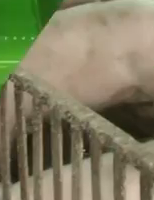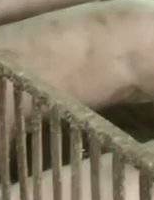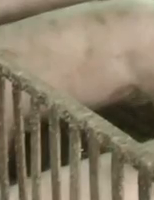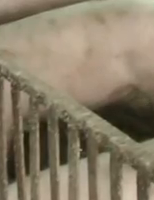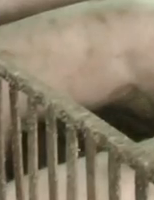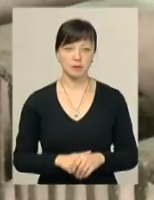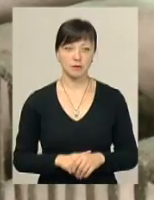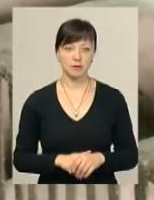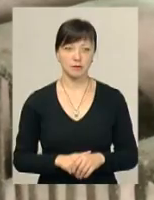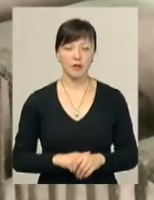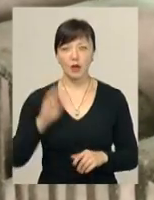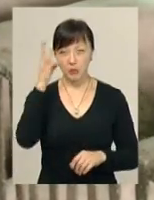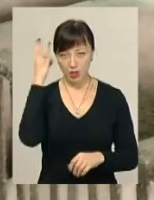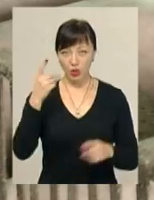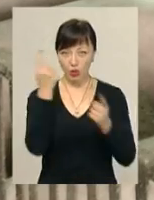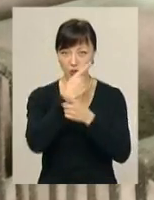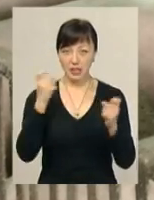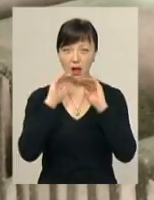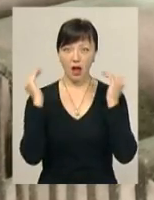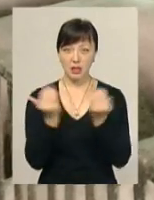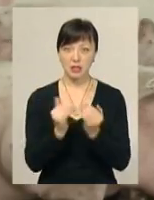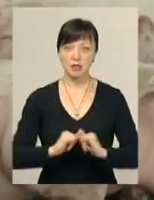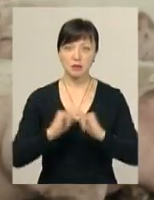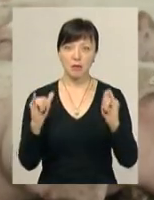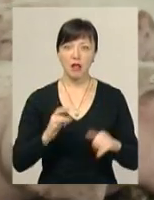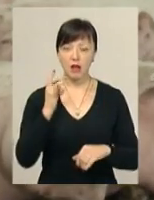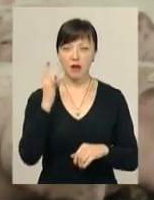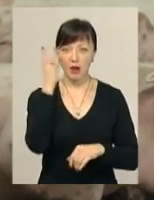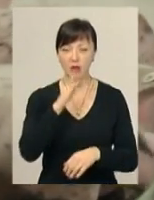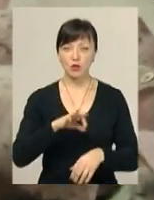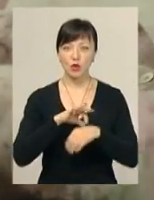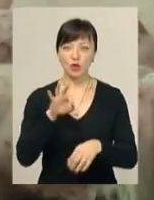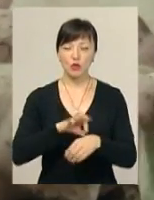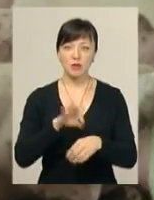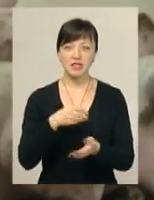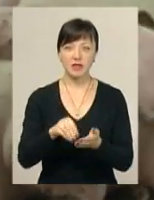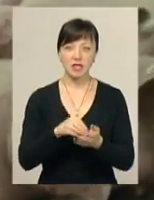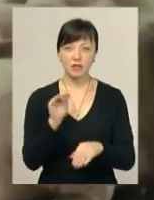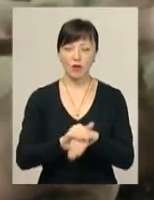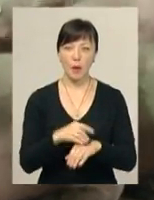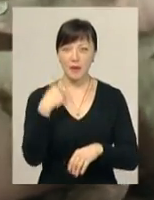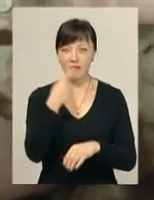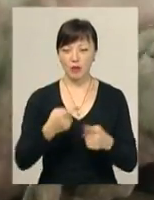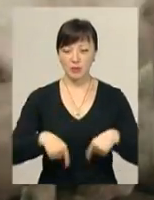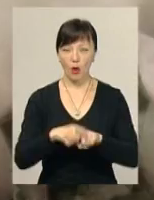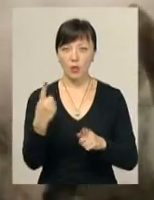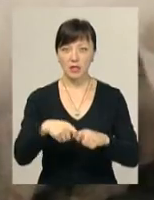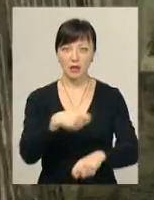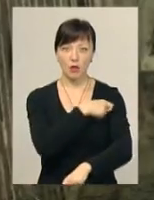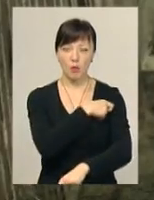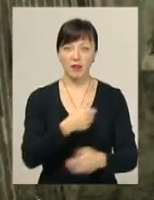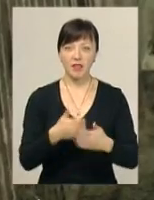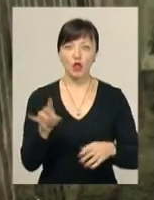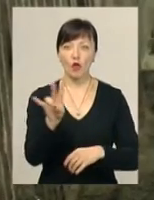На Хмельниччині вчергове оголосили карантин. Спалах африканської чуми свиней зафіксували у приватному секторі за один кілометр від